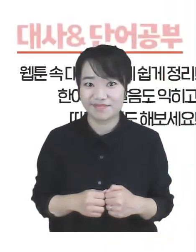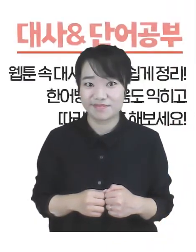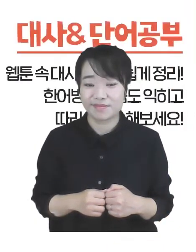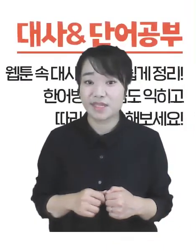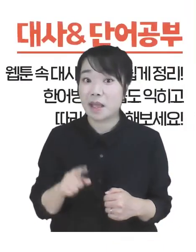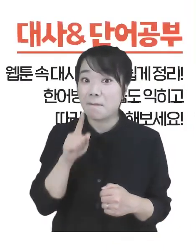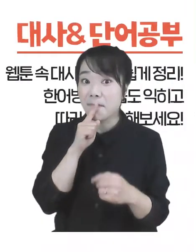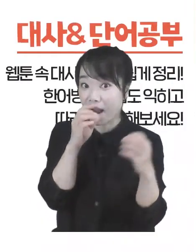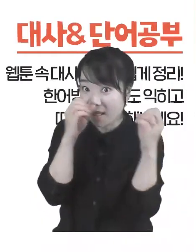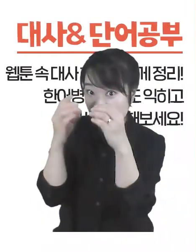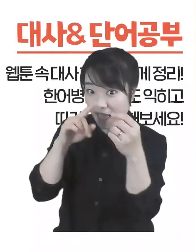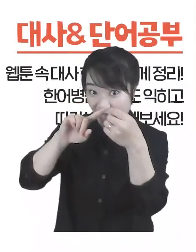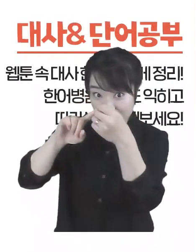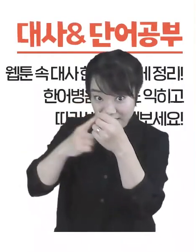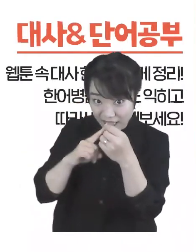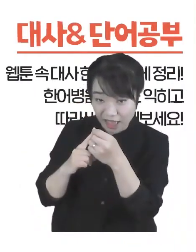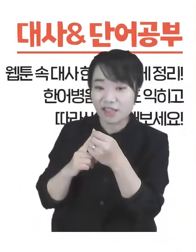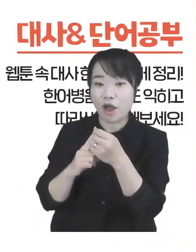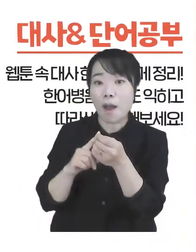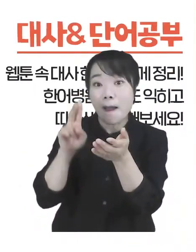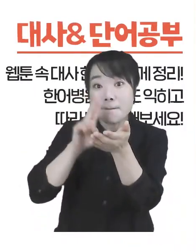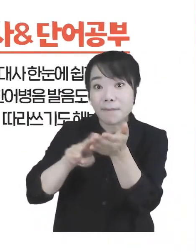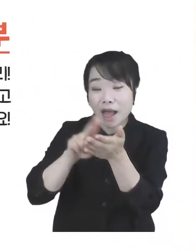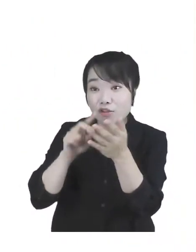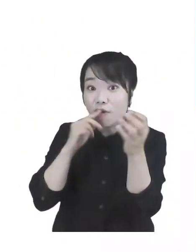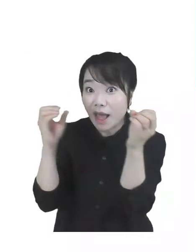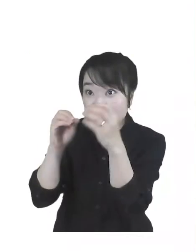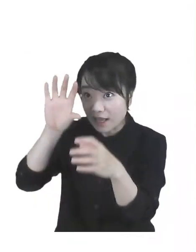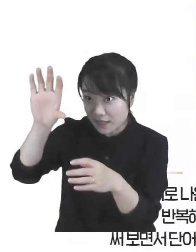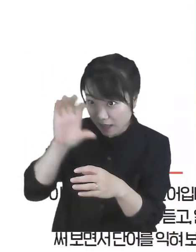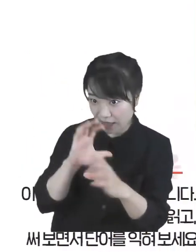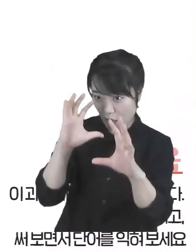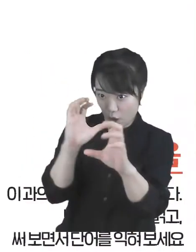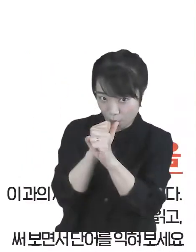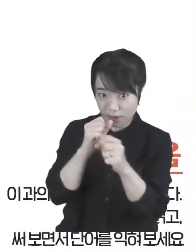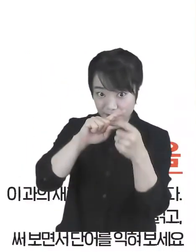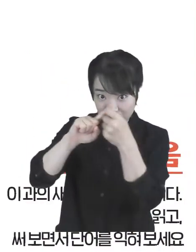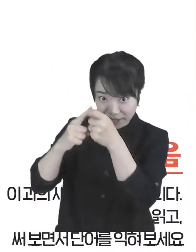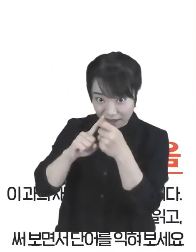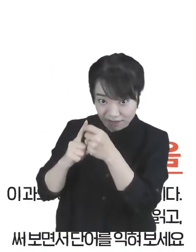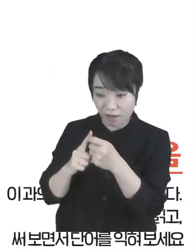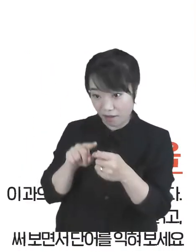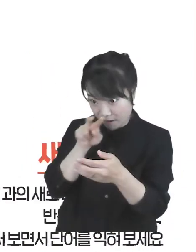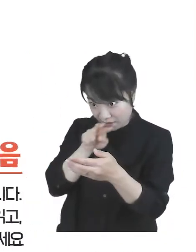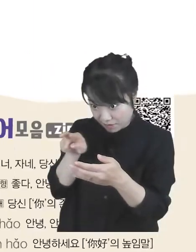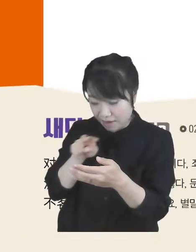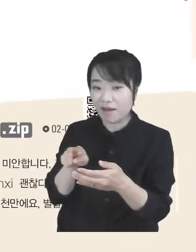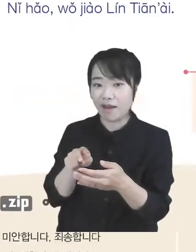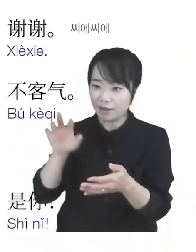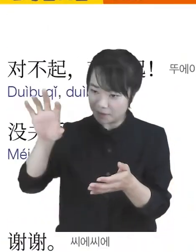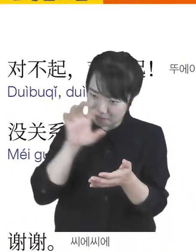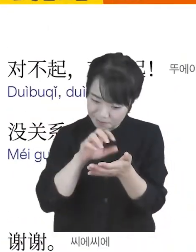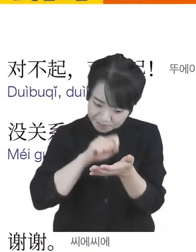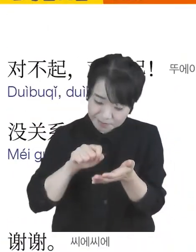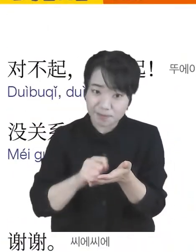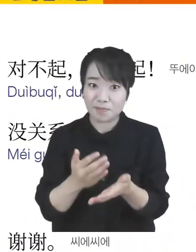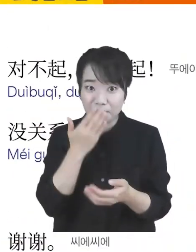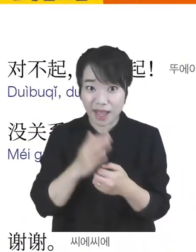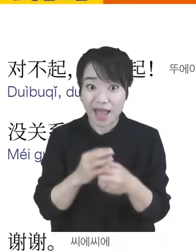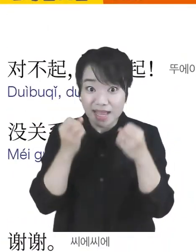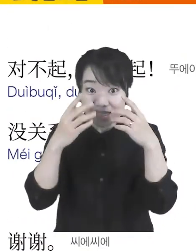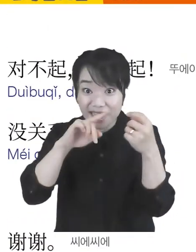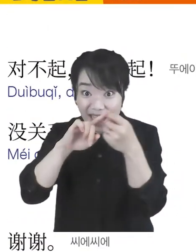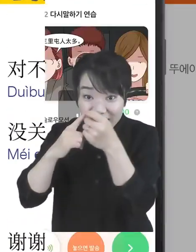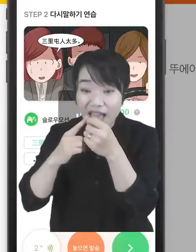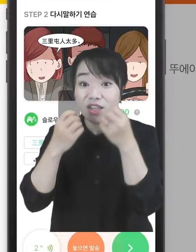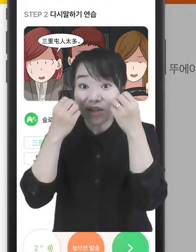대사, 단어 공부, 웹툰 속 대사 한눈에 쉽게 정리. 한어병은 발음도 익히고 따라 쓰기도 해보세요. 세 단어 모음,